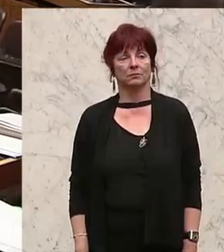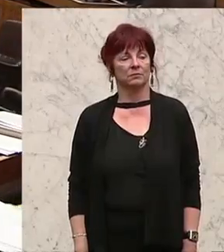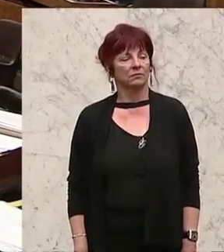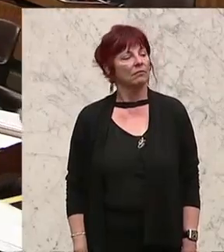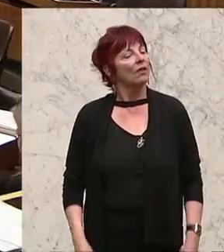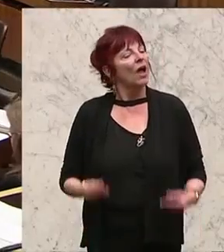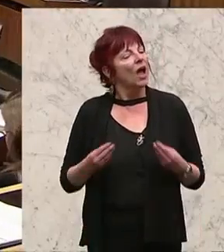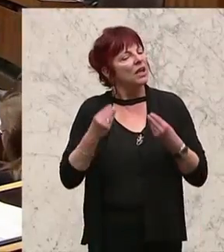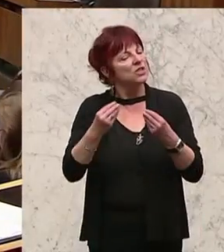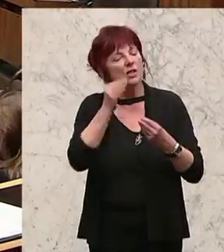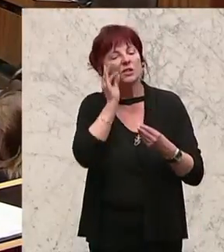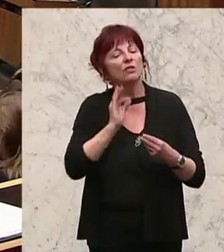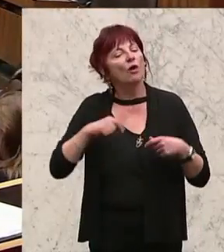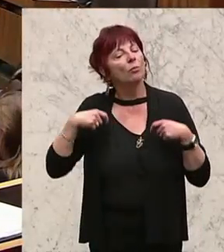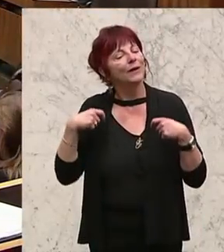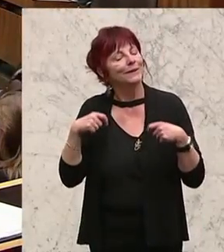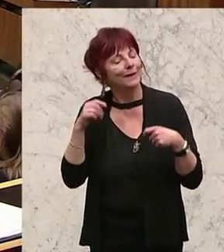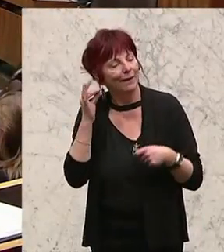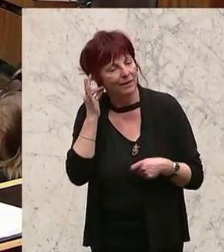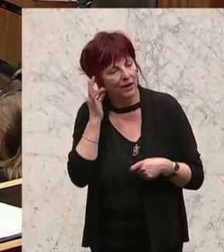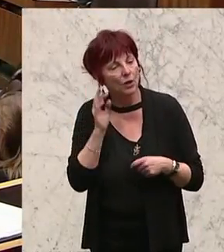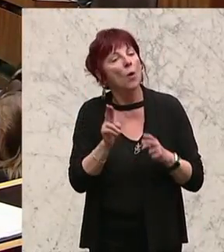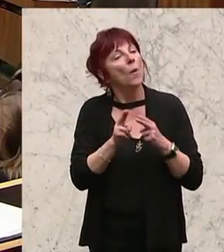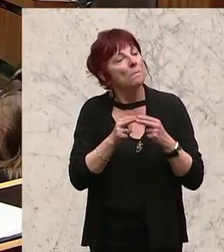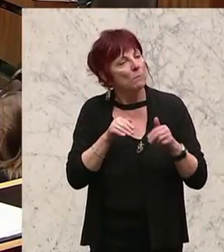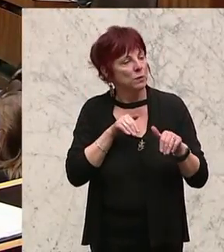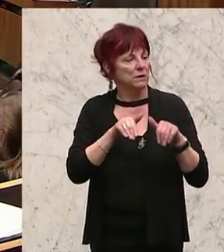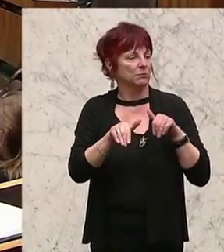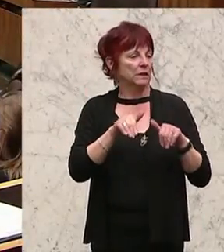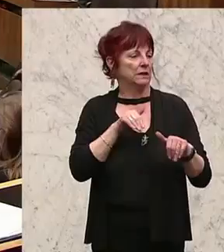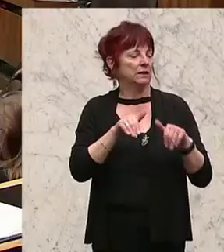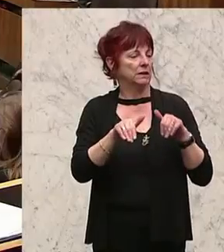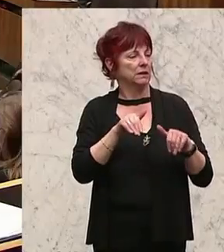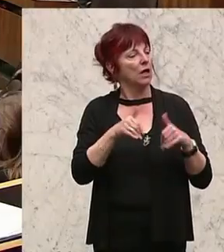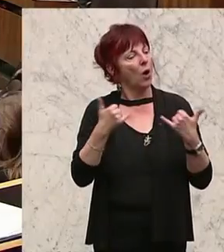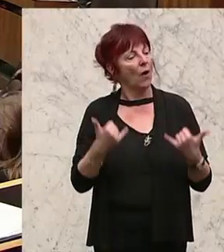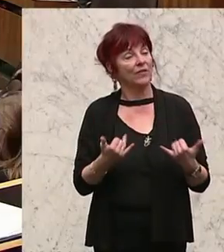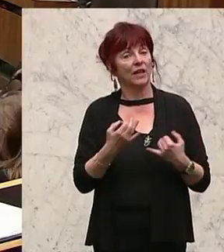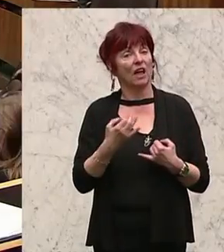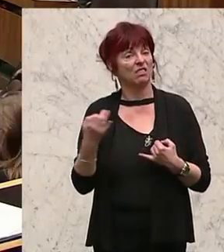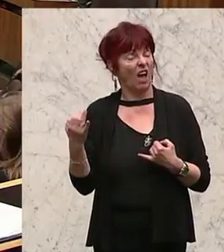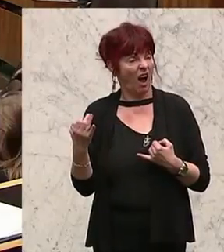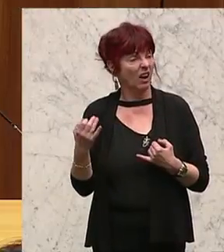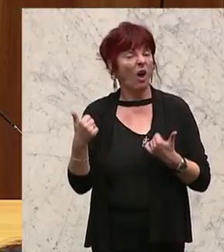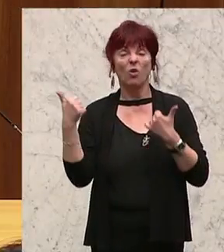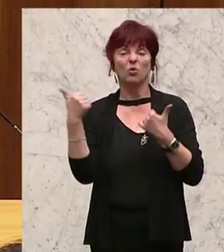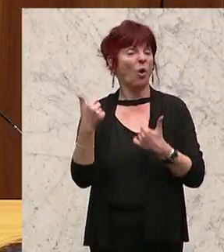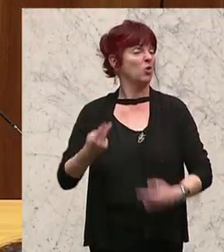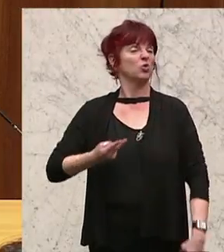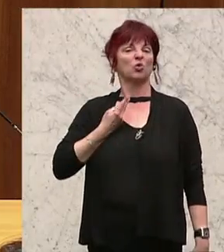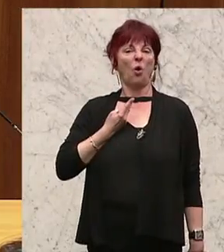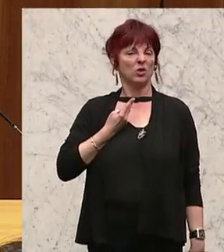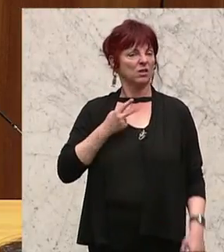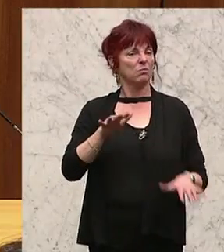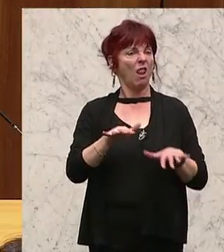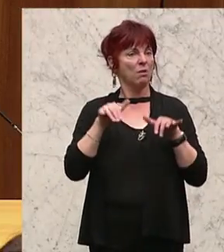Geschätzte Frau Präsidentin, Herr Bundesminister, am heutigen Tag ist kein Ruhmesblatt in der parlamentarischen